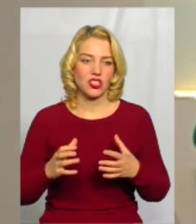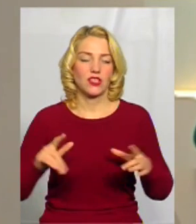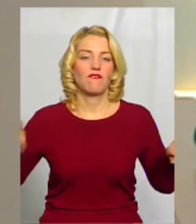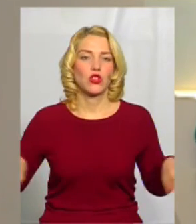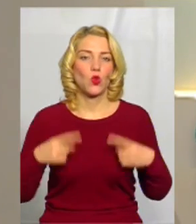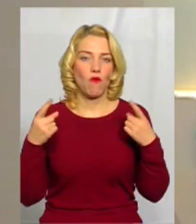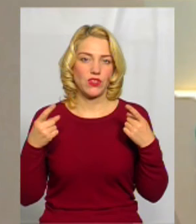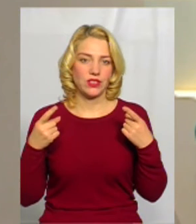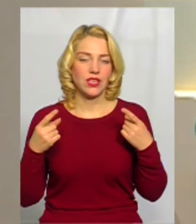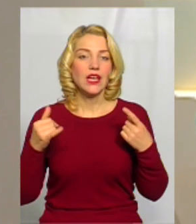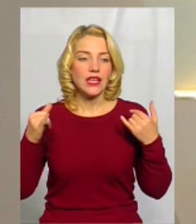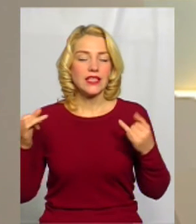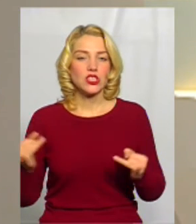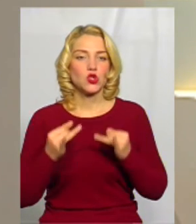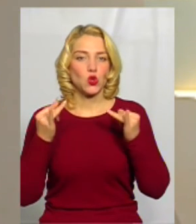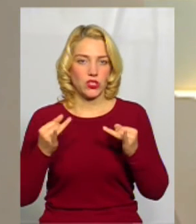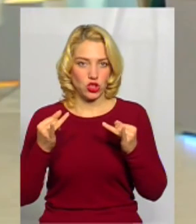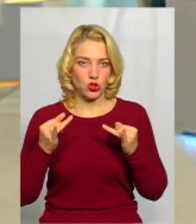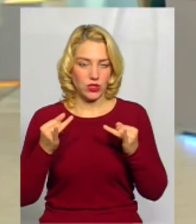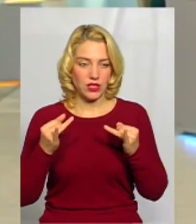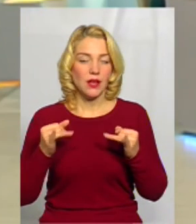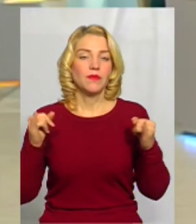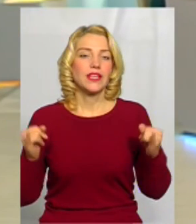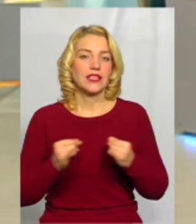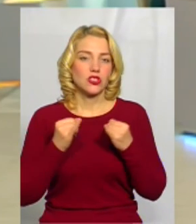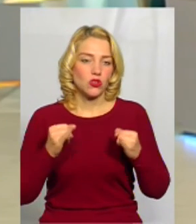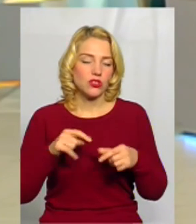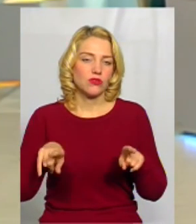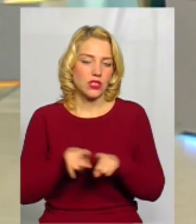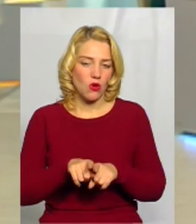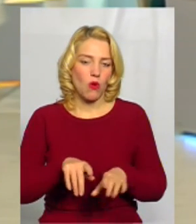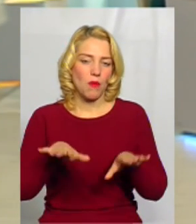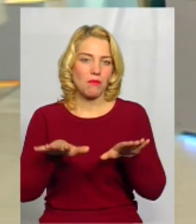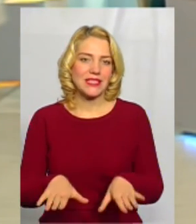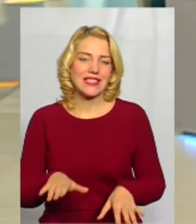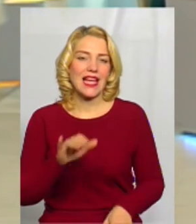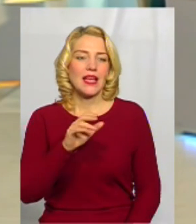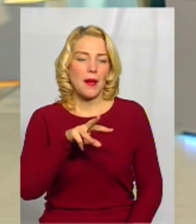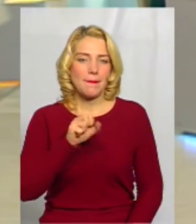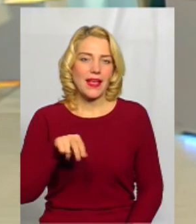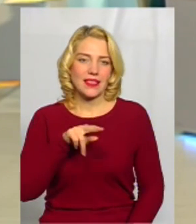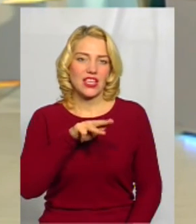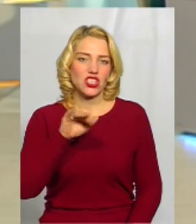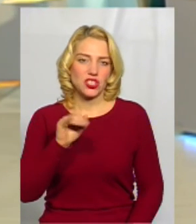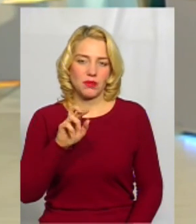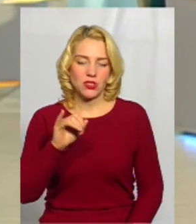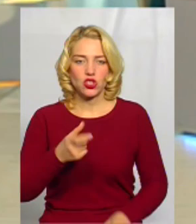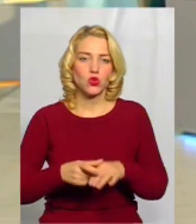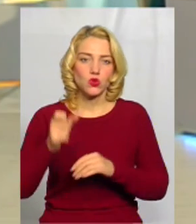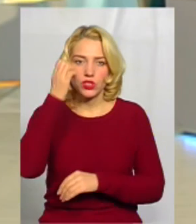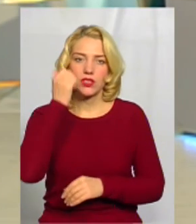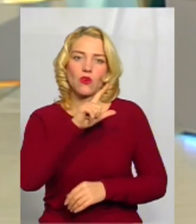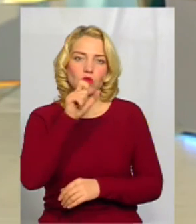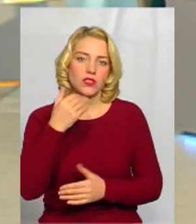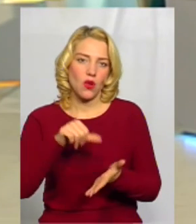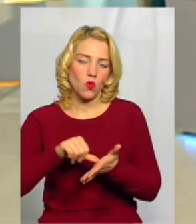відновленні історичного такого місця, як Меджибіж. Дуже вам дякую за